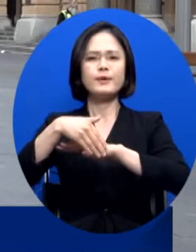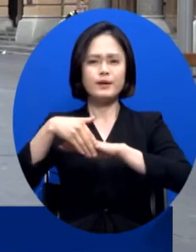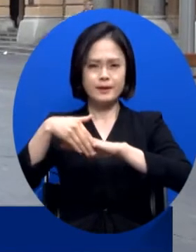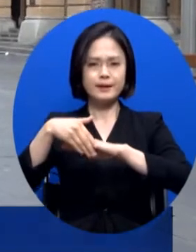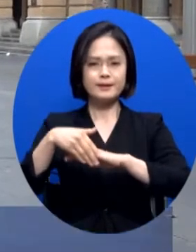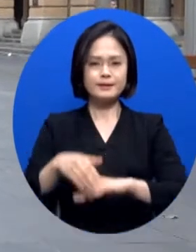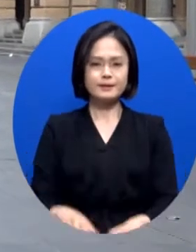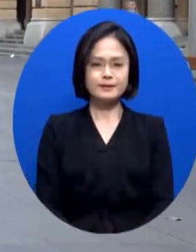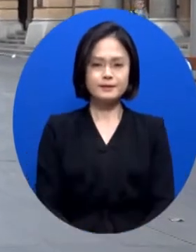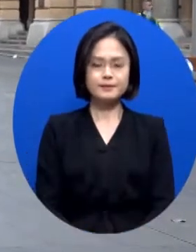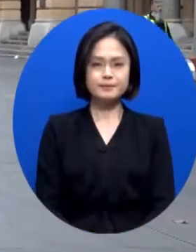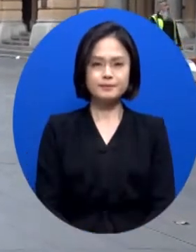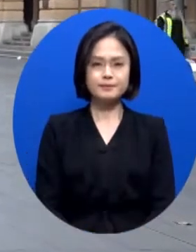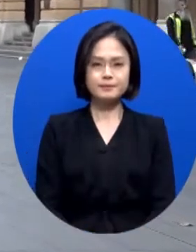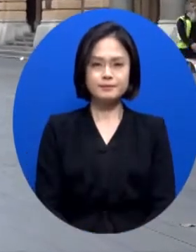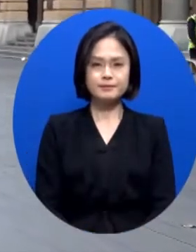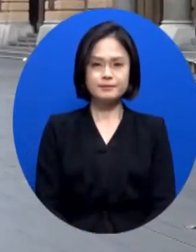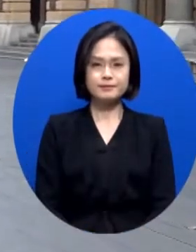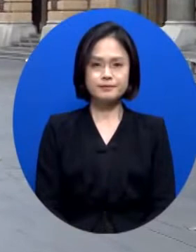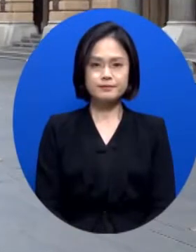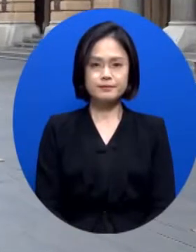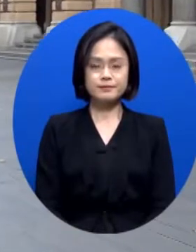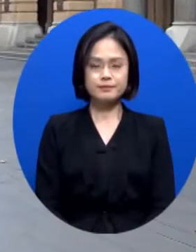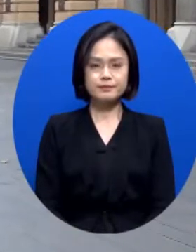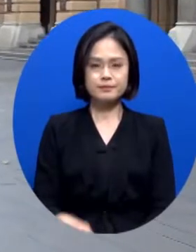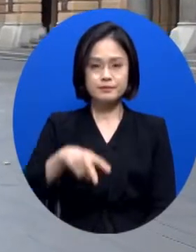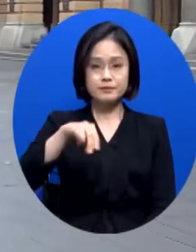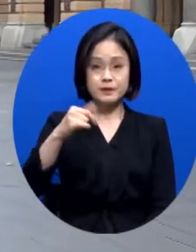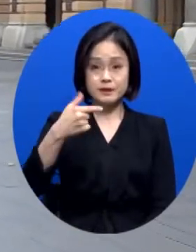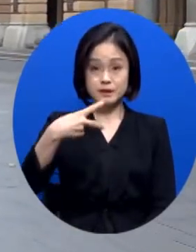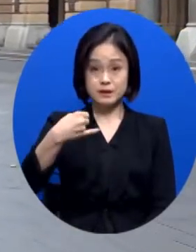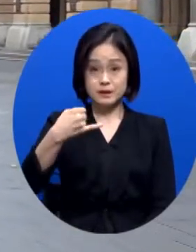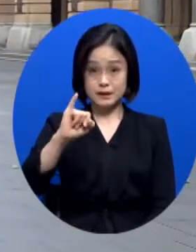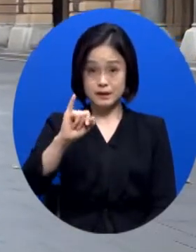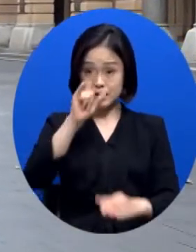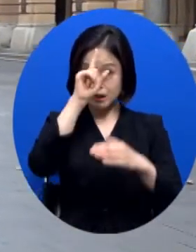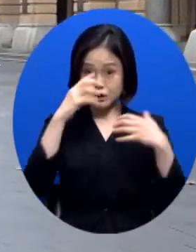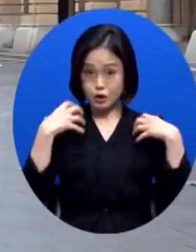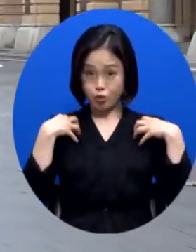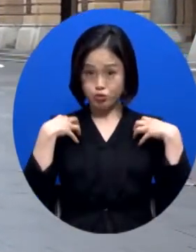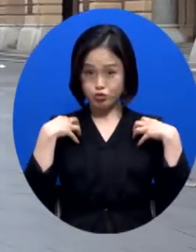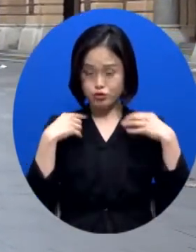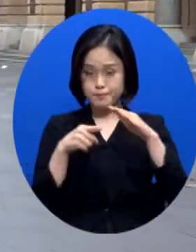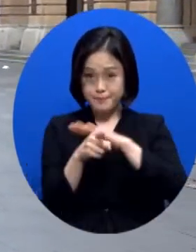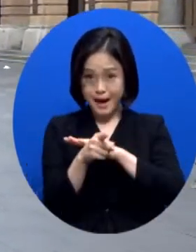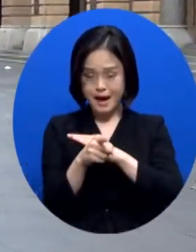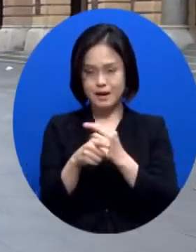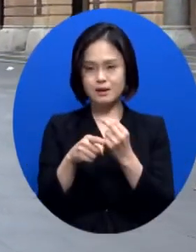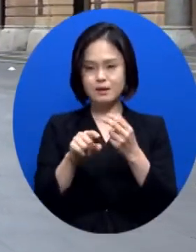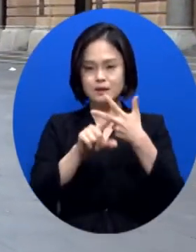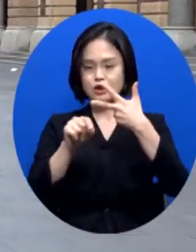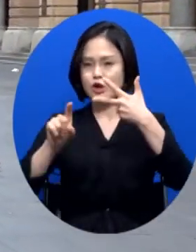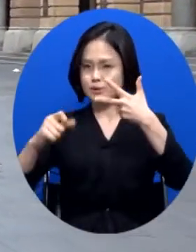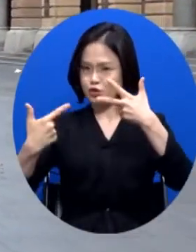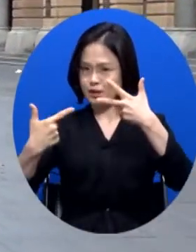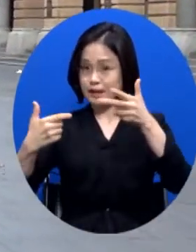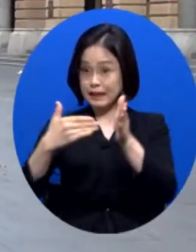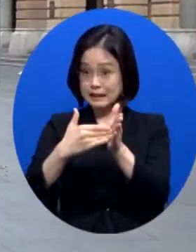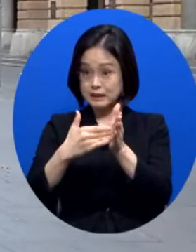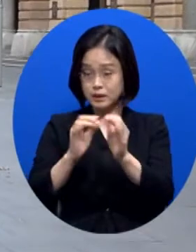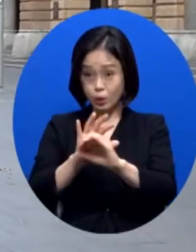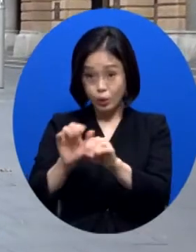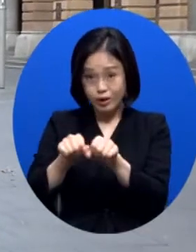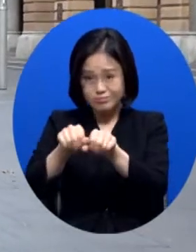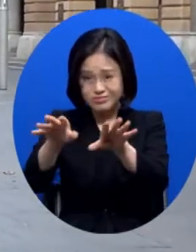이번 NSW 주정부의 봉쇄 현장은 16일 금요일까지이며 확산세가 지속된다면 봉쇄 기간이 더